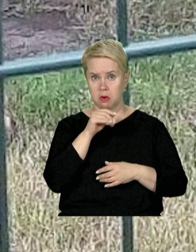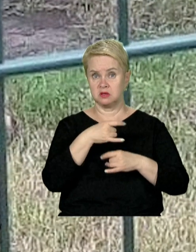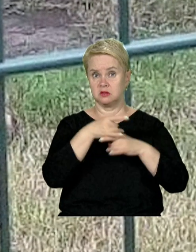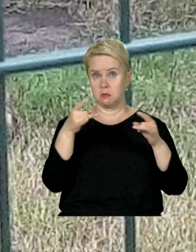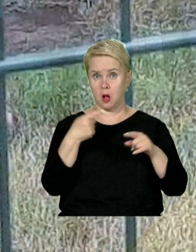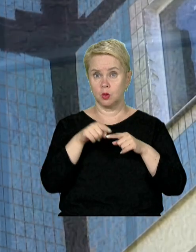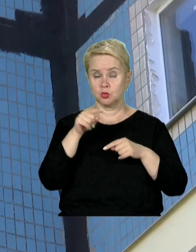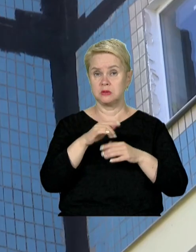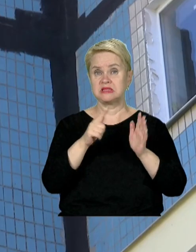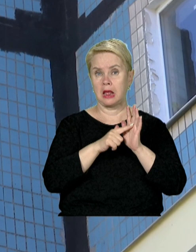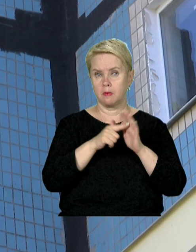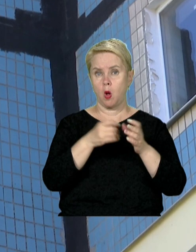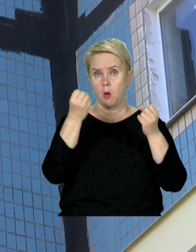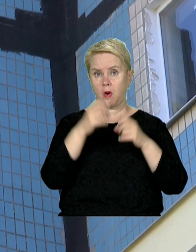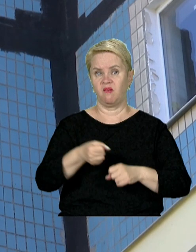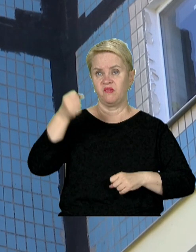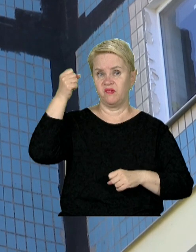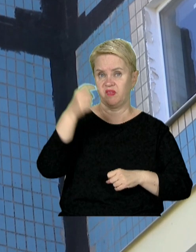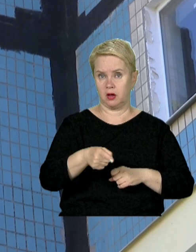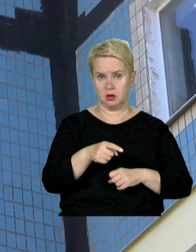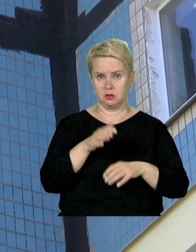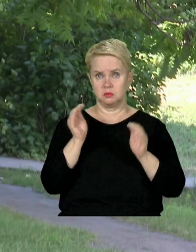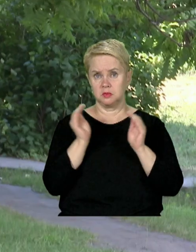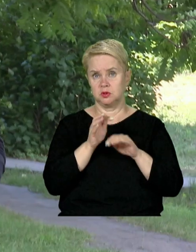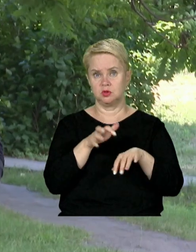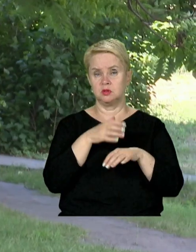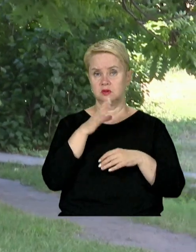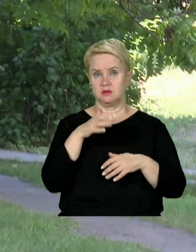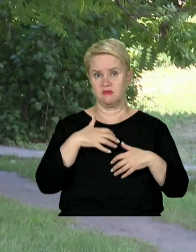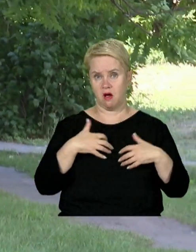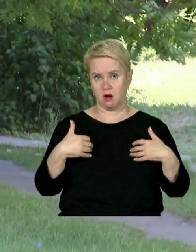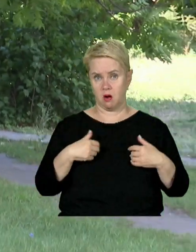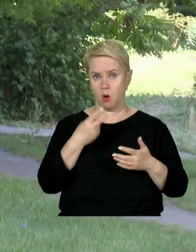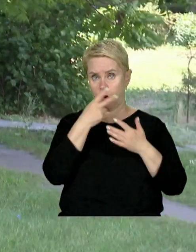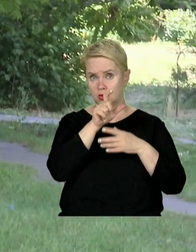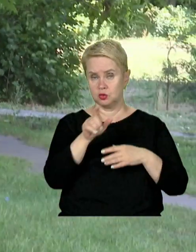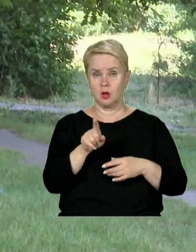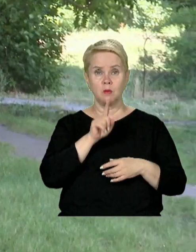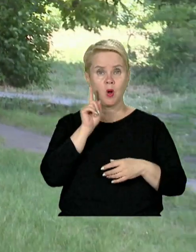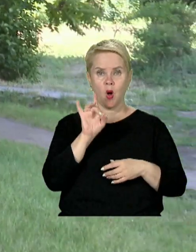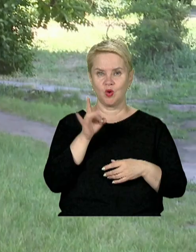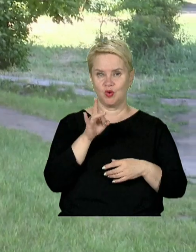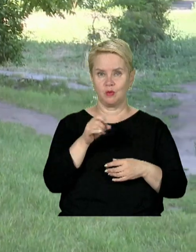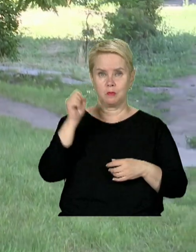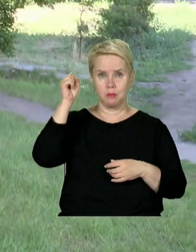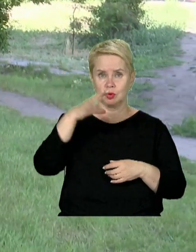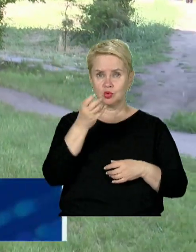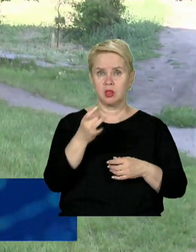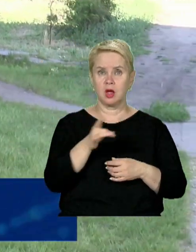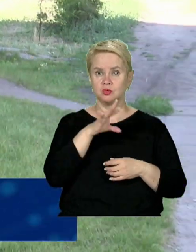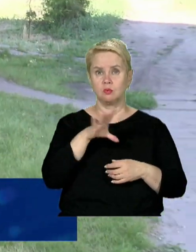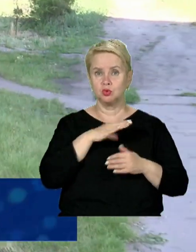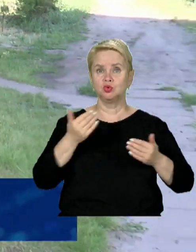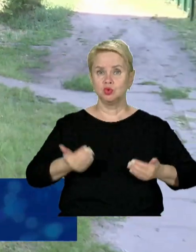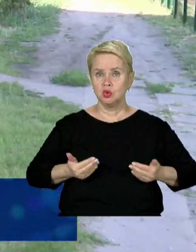Із балкона на цьому поверхі жінка просто виконала бідолашну тварину. Як кажуть очевидці, молодий родий пес після падіння ще деякий